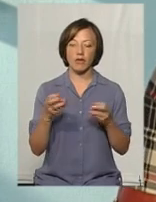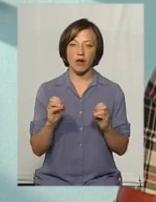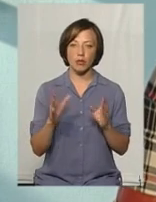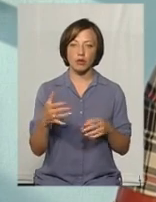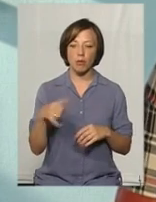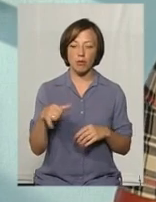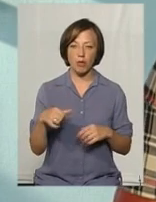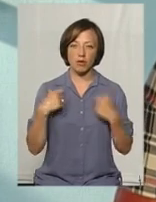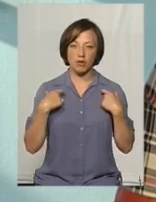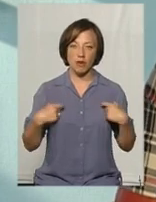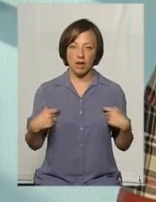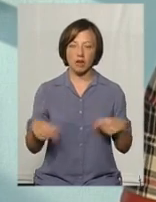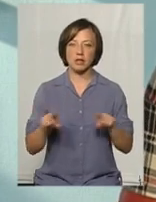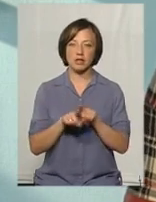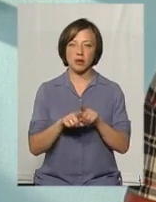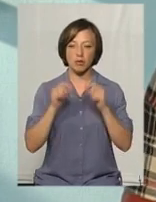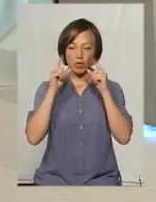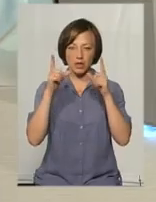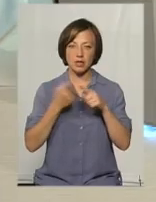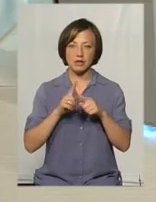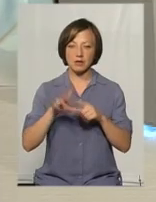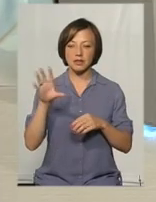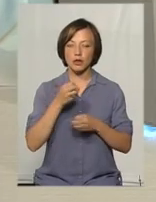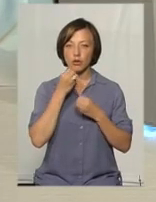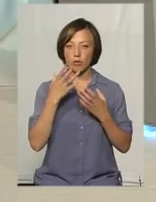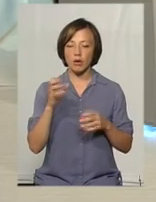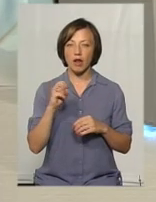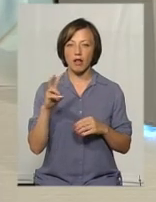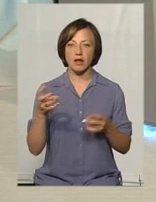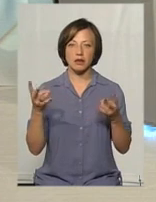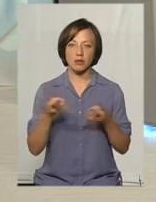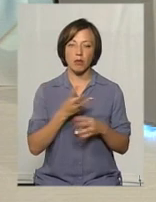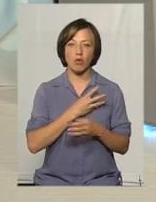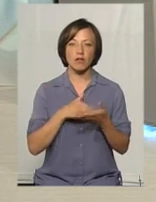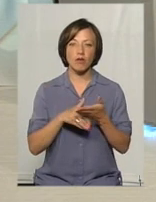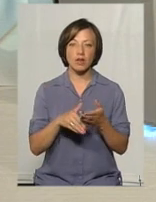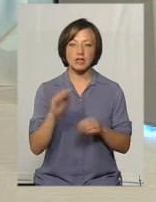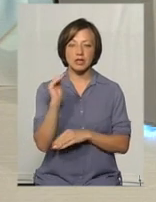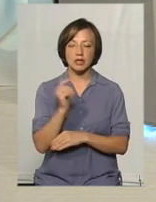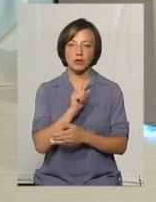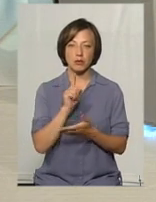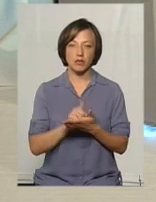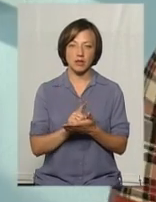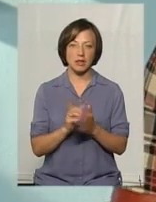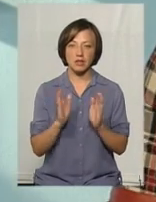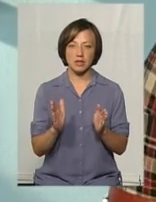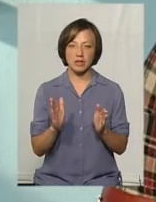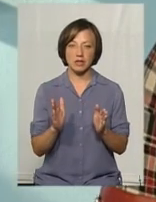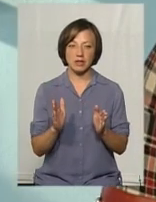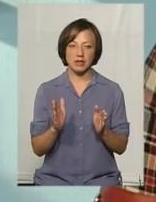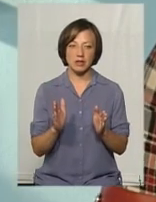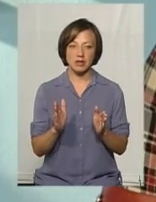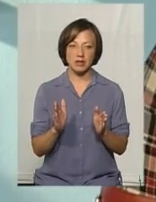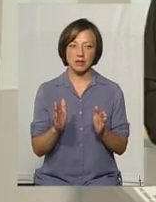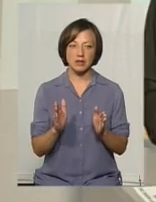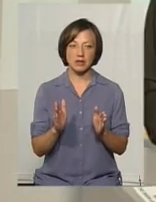портфелик. І так само прокидатися, це все добре, але також мотивуватися, що дитина не тільки буде... потрібно. Так,